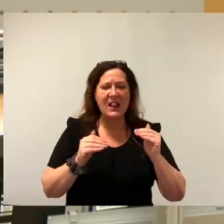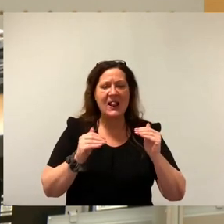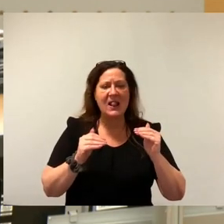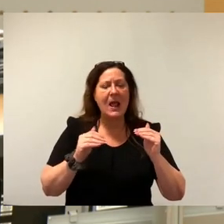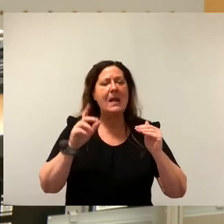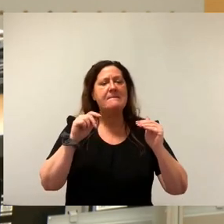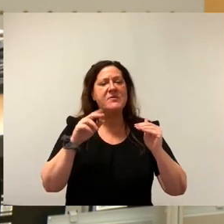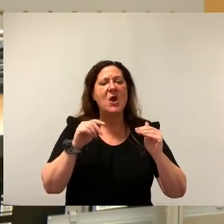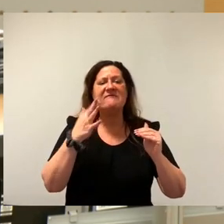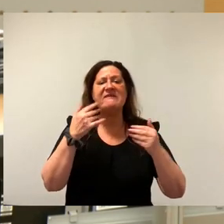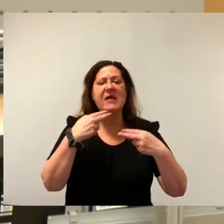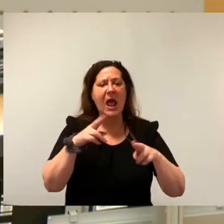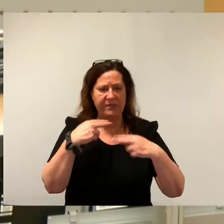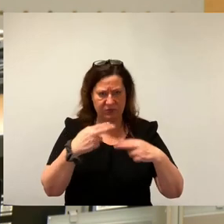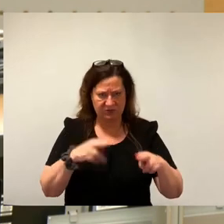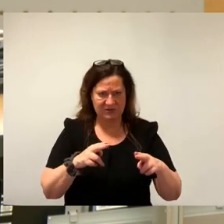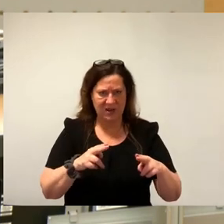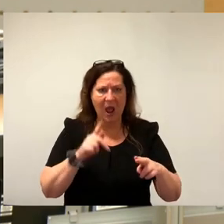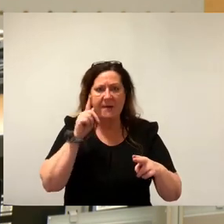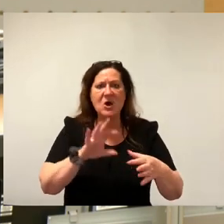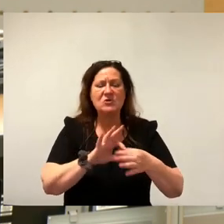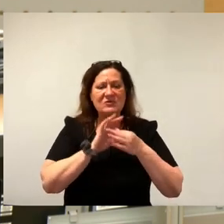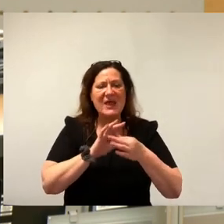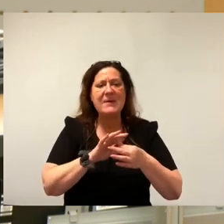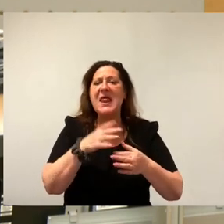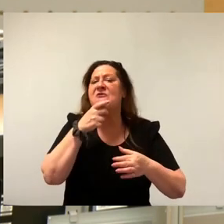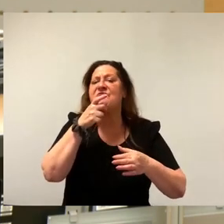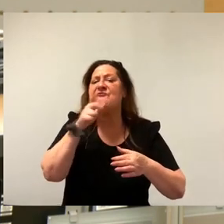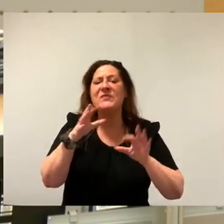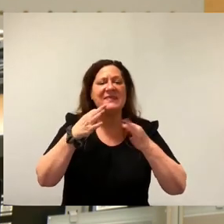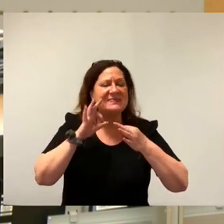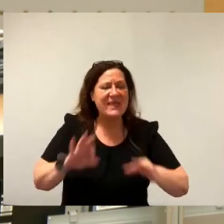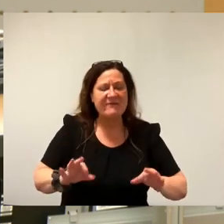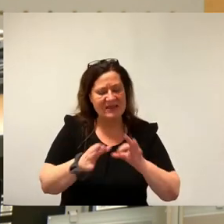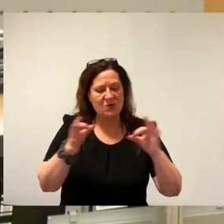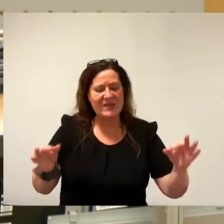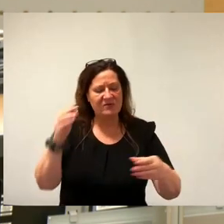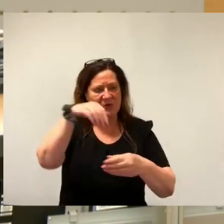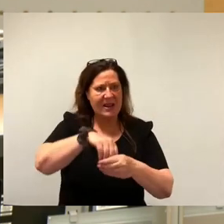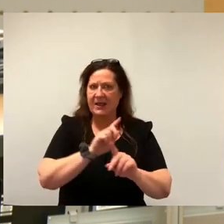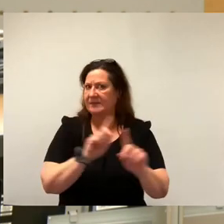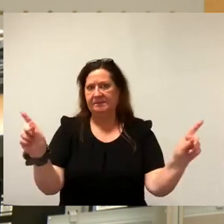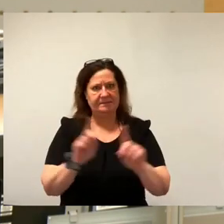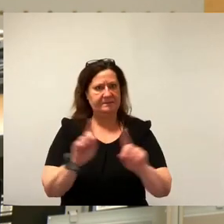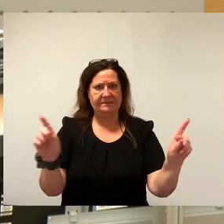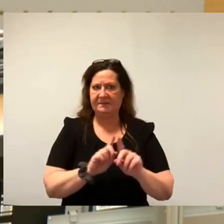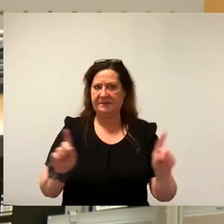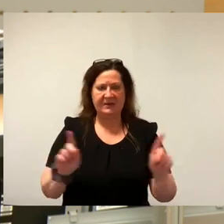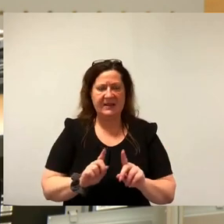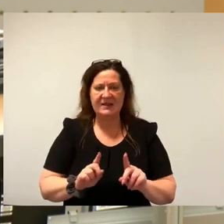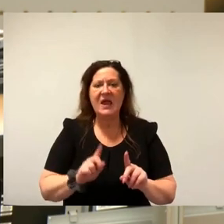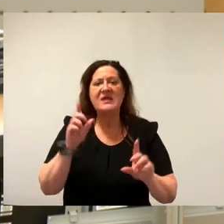abhängig. Es ist nicht abhängig von der Begriffsdefinition der Satzung. Die Idee des Antrags ist es deshalb, den Begriff